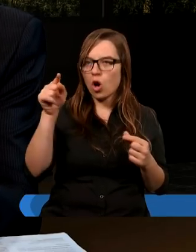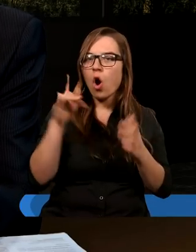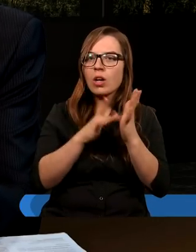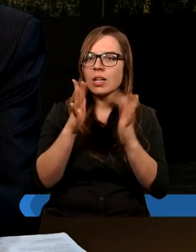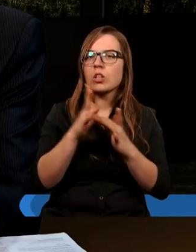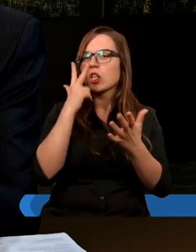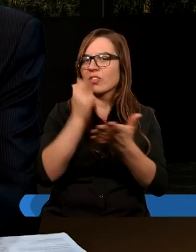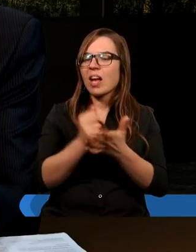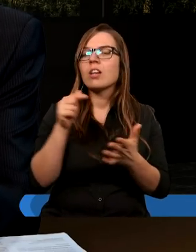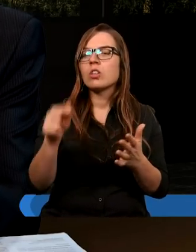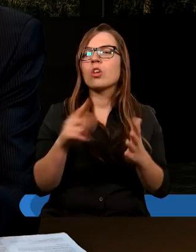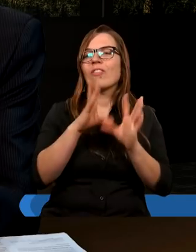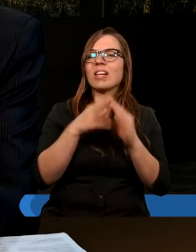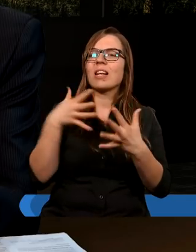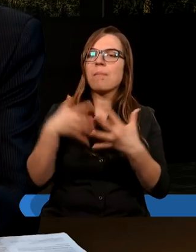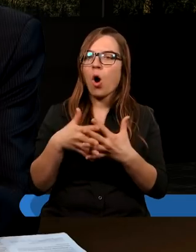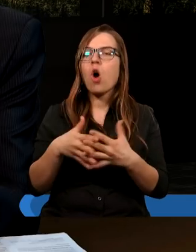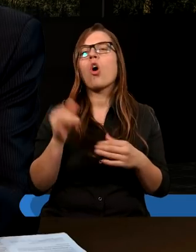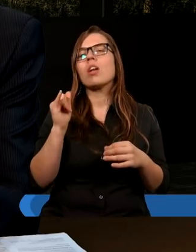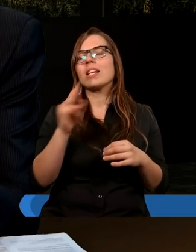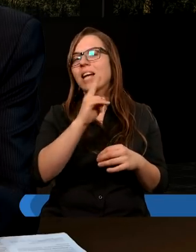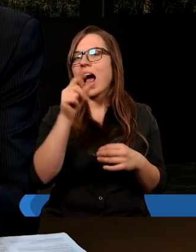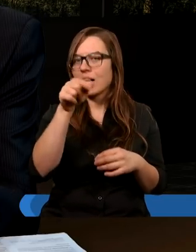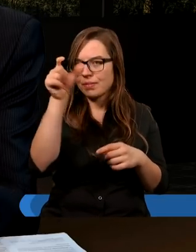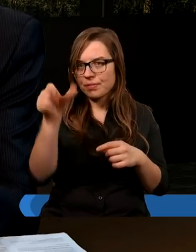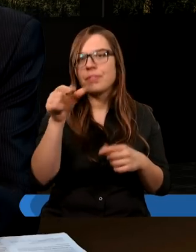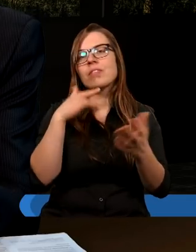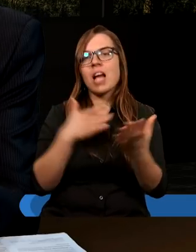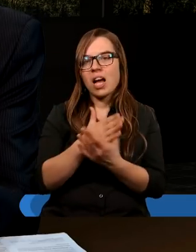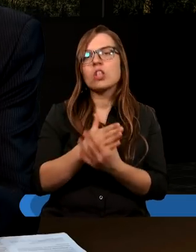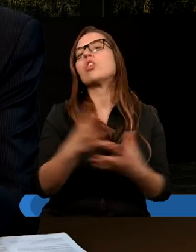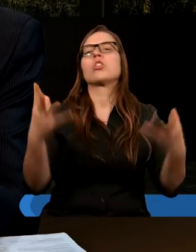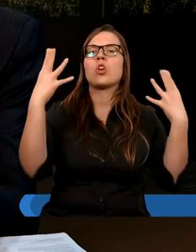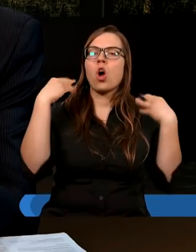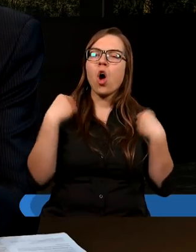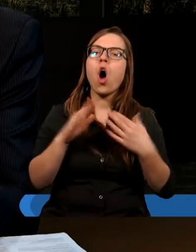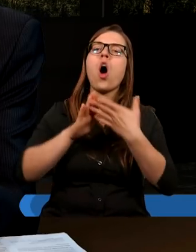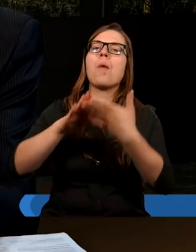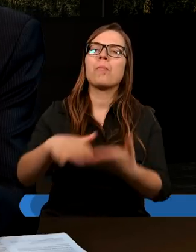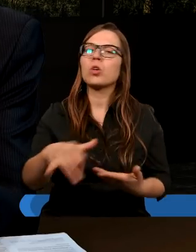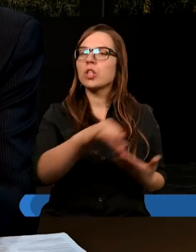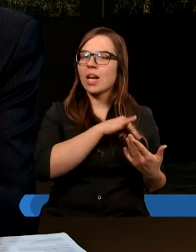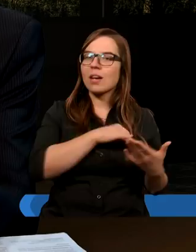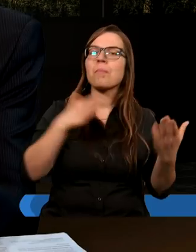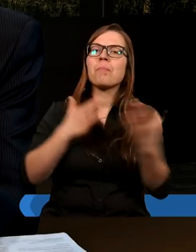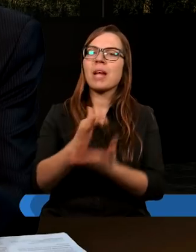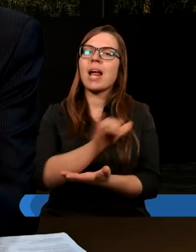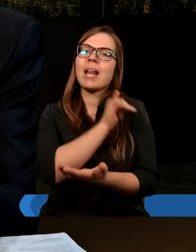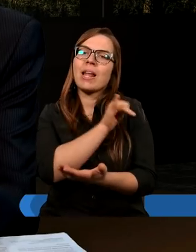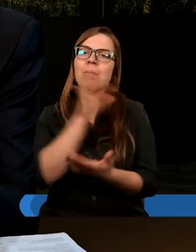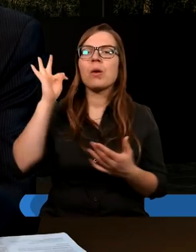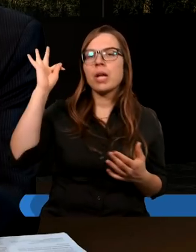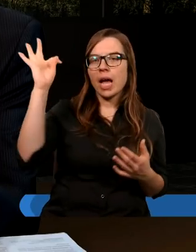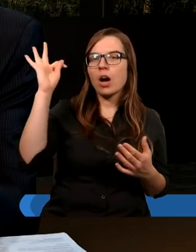Jezusie, świadczą wszyscy prorocy i każdy, kto w Niego wierzy, dostąpi odpuszczenia grzechów przez imię